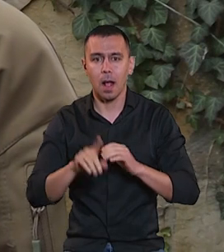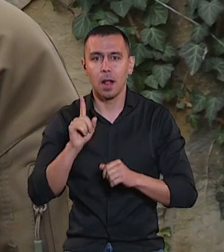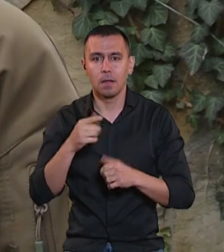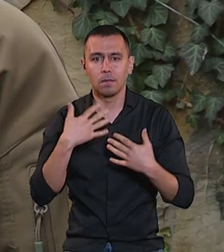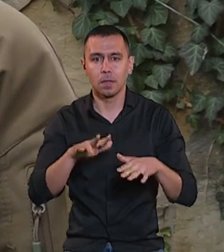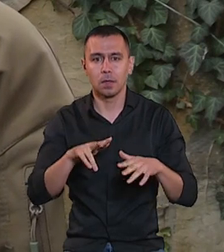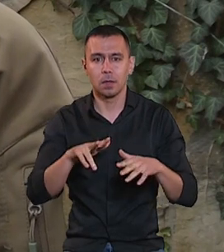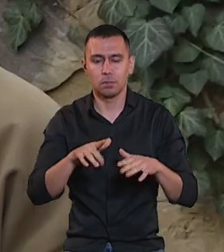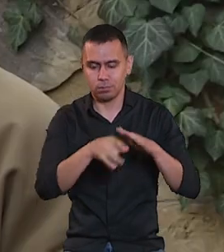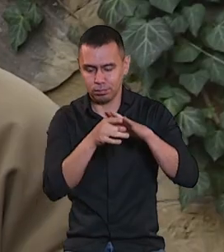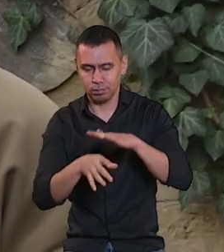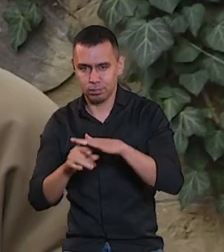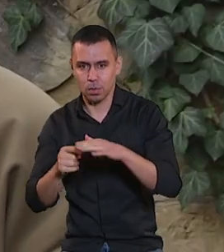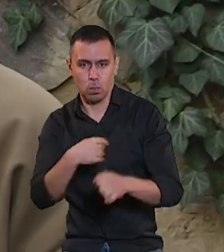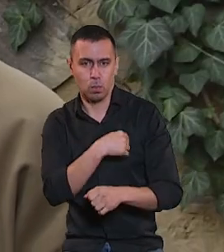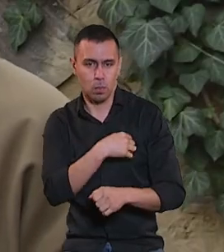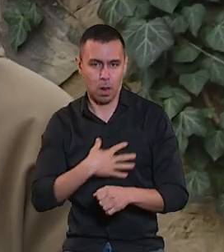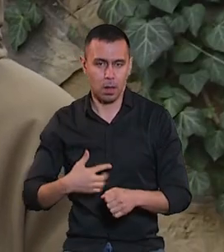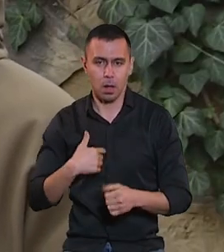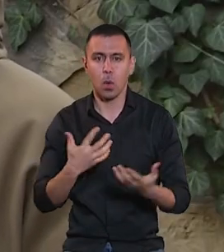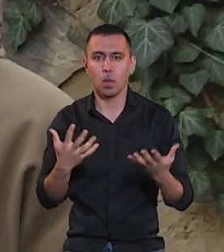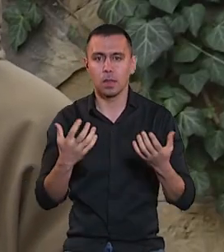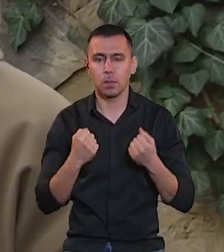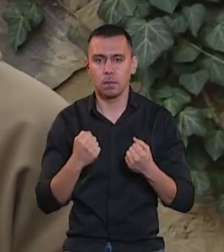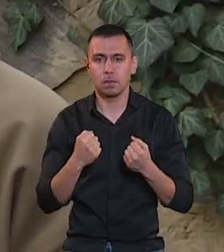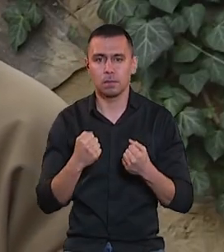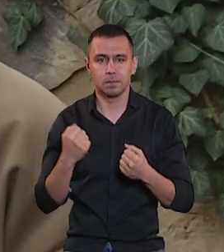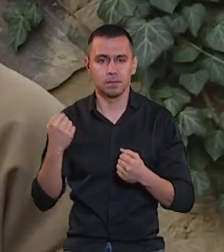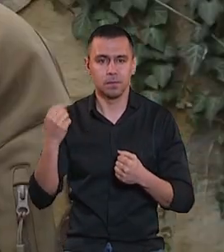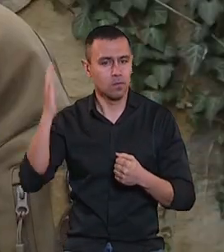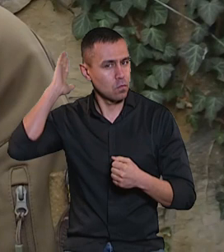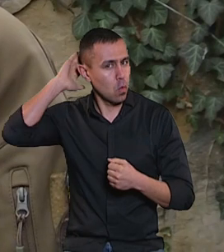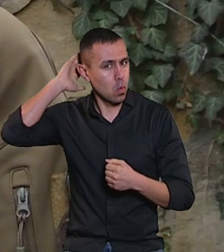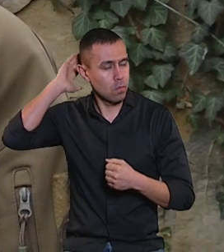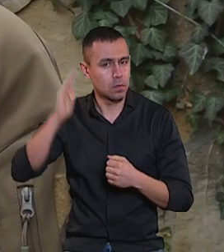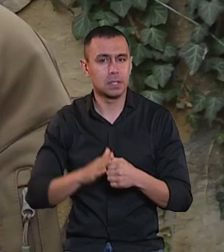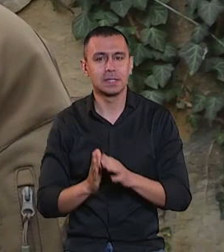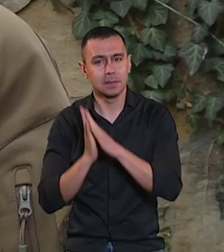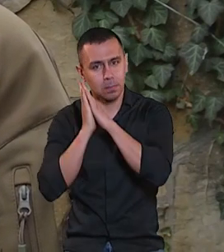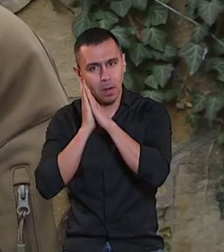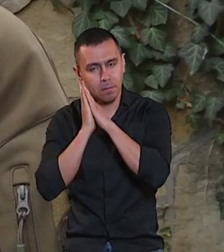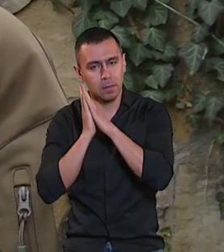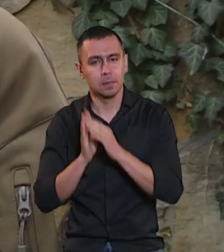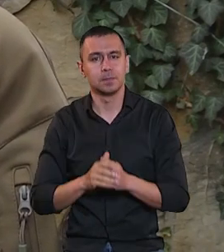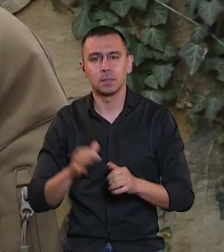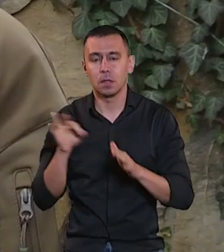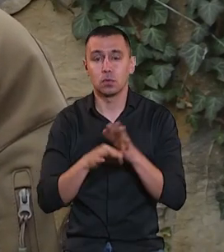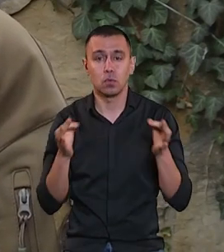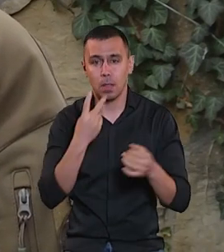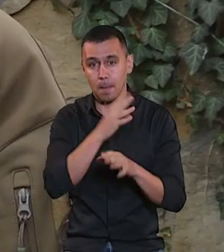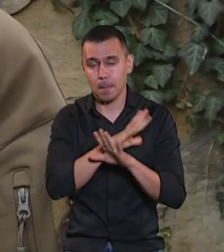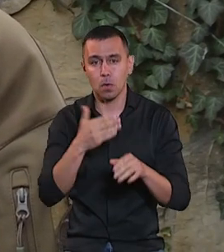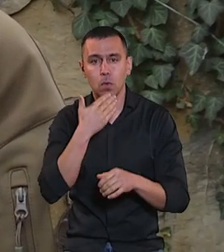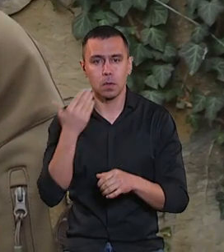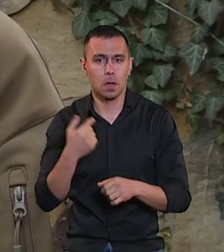вже летіли ворожі снаряди. Поранення я отримав в затилок, в голову, спав, зразу нічого не бачив, все